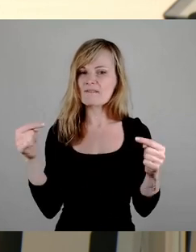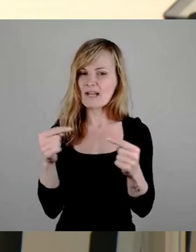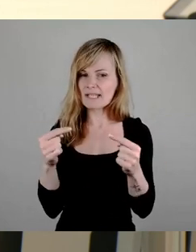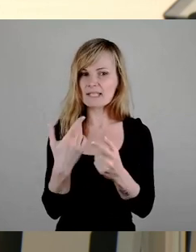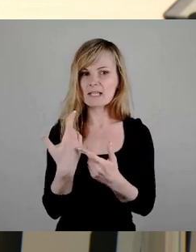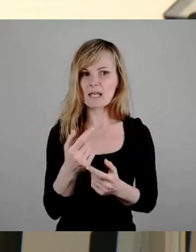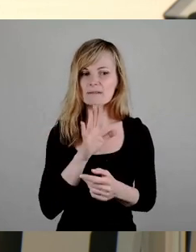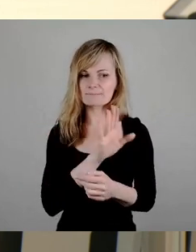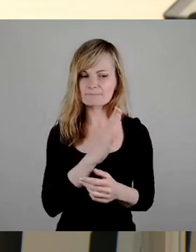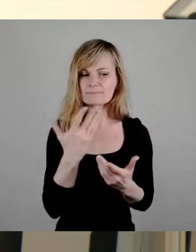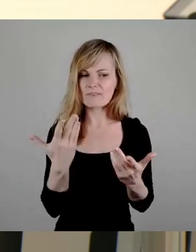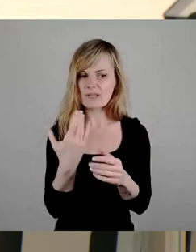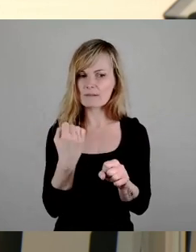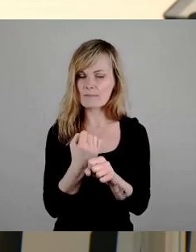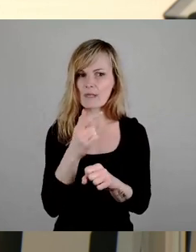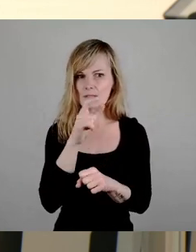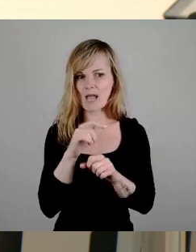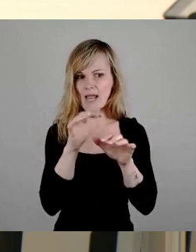Unternehmen und ihren Belegschaften macht.